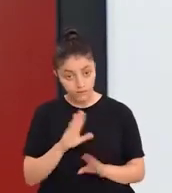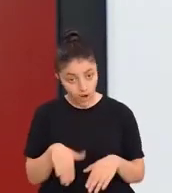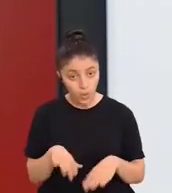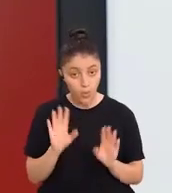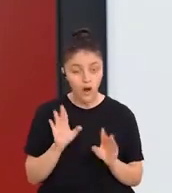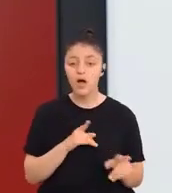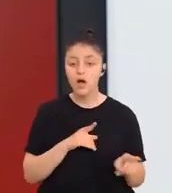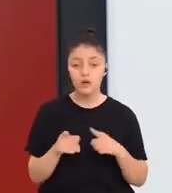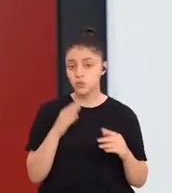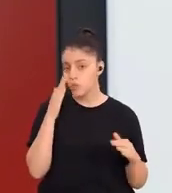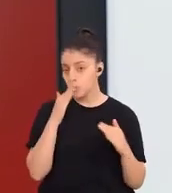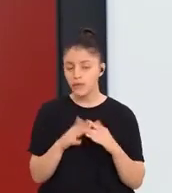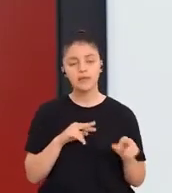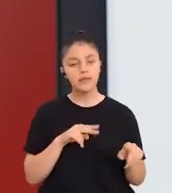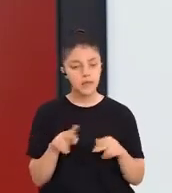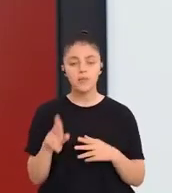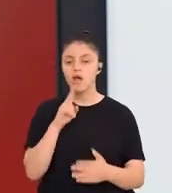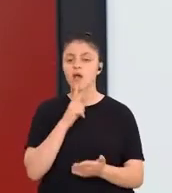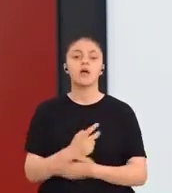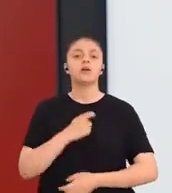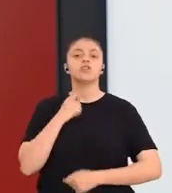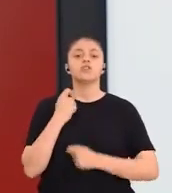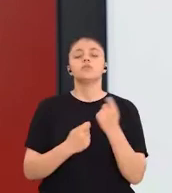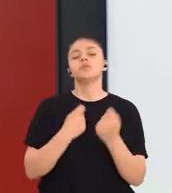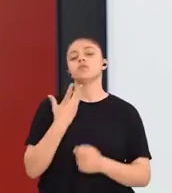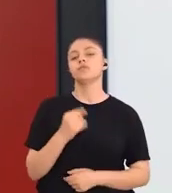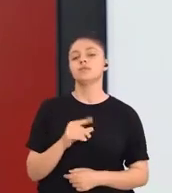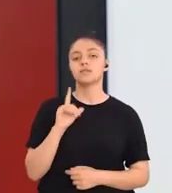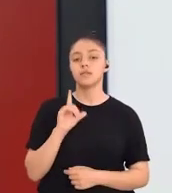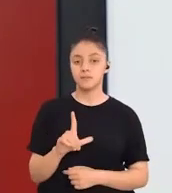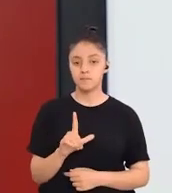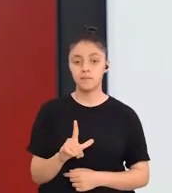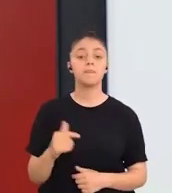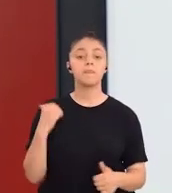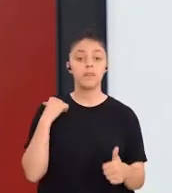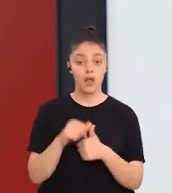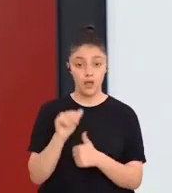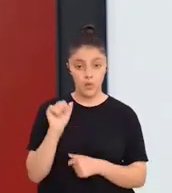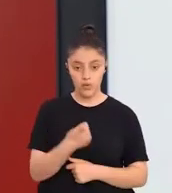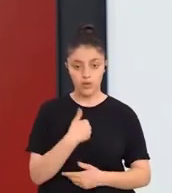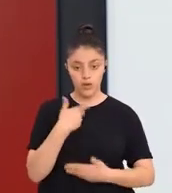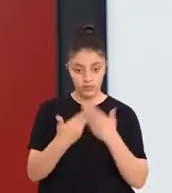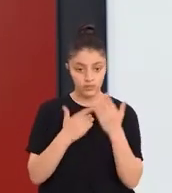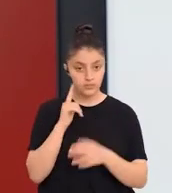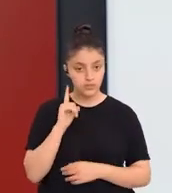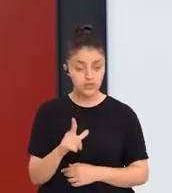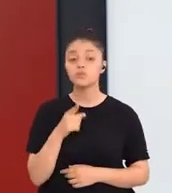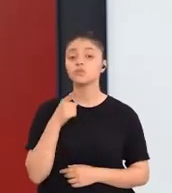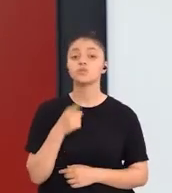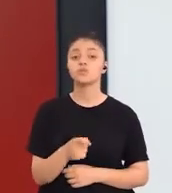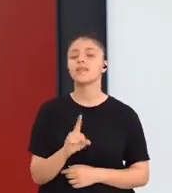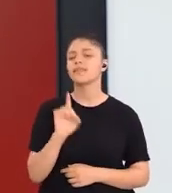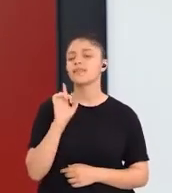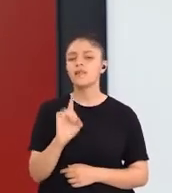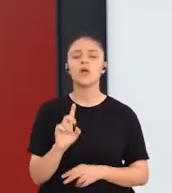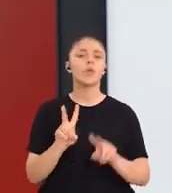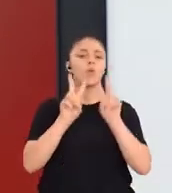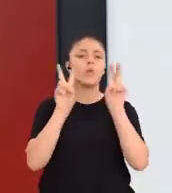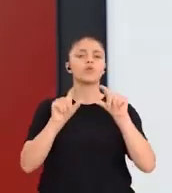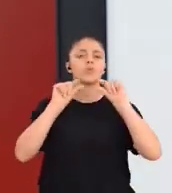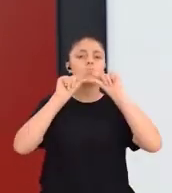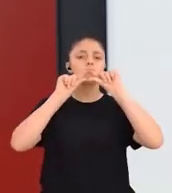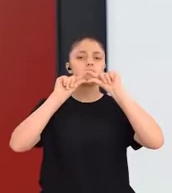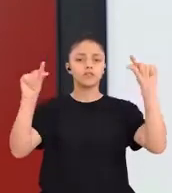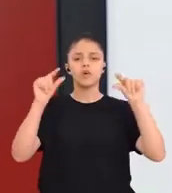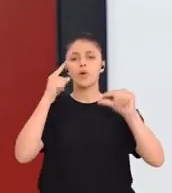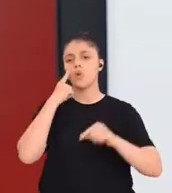sağlayıp sağlamadığına ilişkin bir takım kararların anılması gerekiyor. Tekrar altını çizmem gerekirse bu sadece